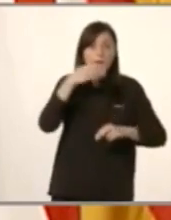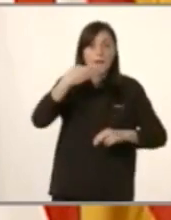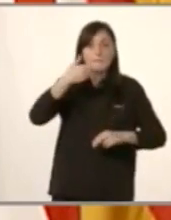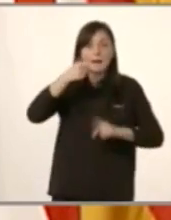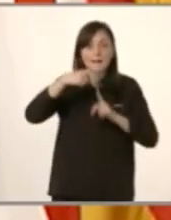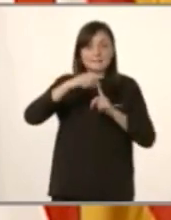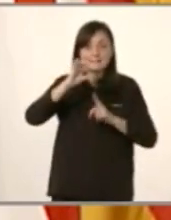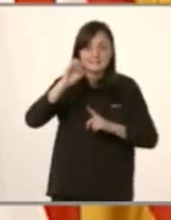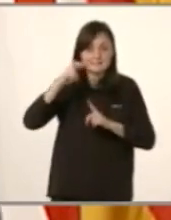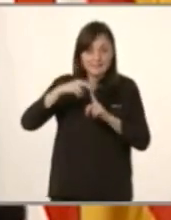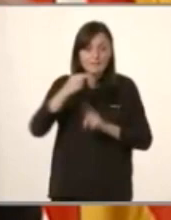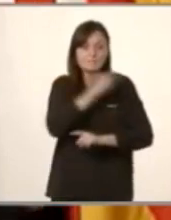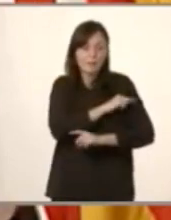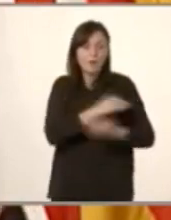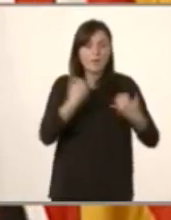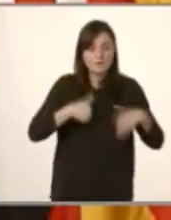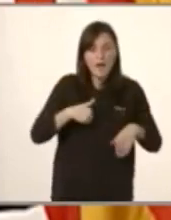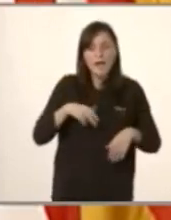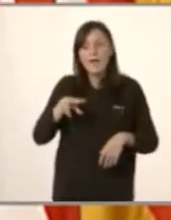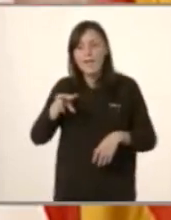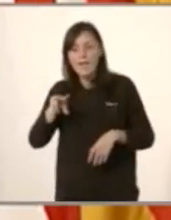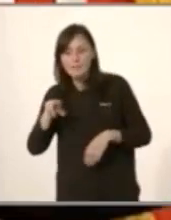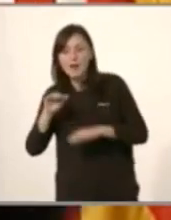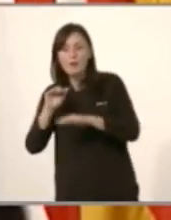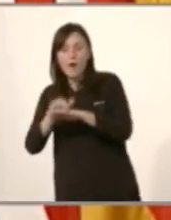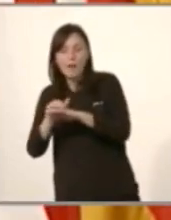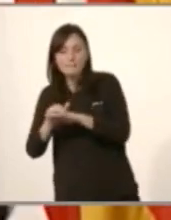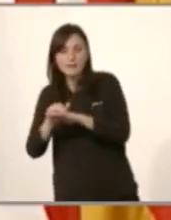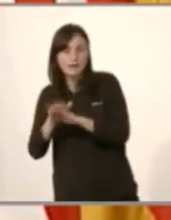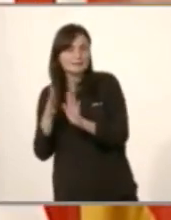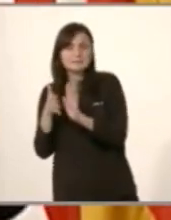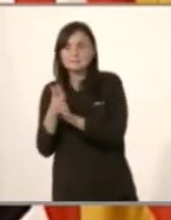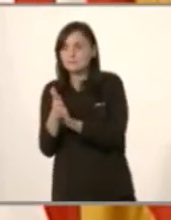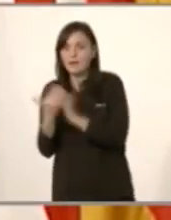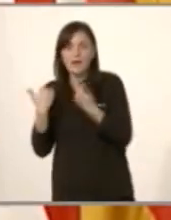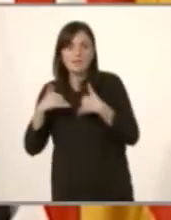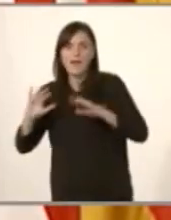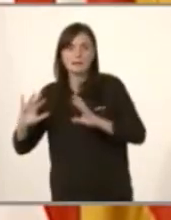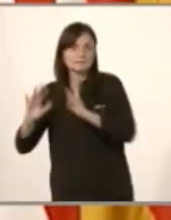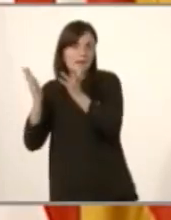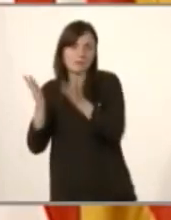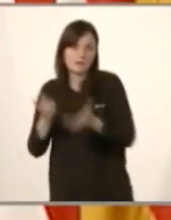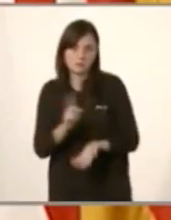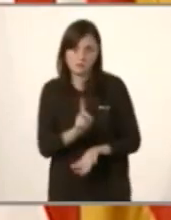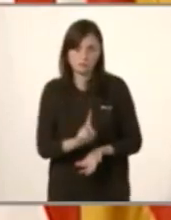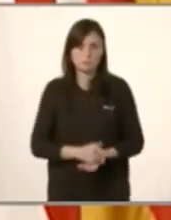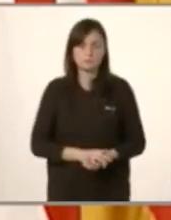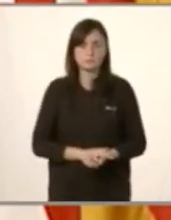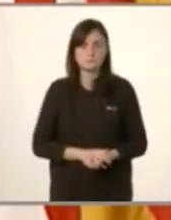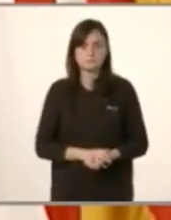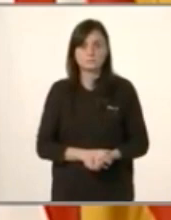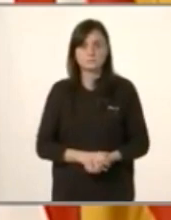dir que el germà, l'amiga o la mare no depenen d'estigui vacunar.